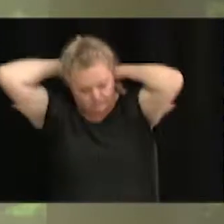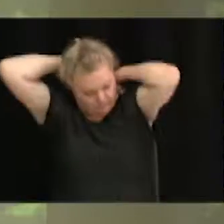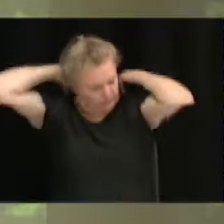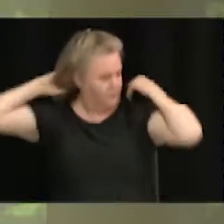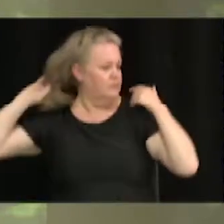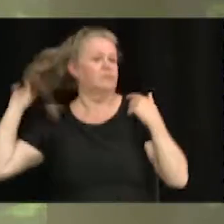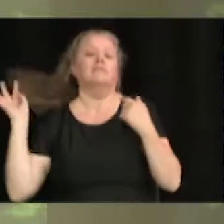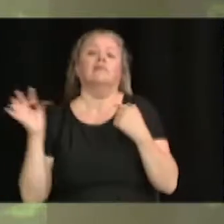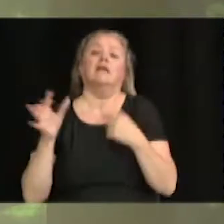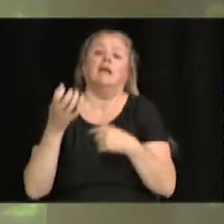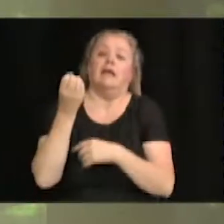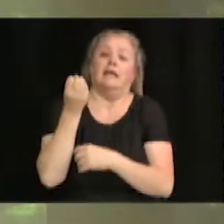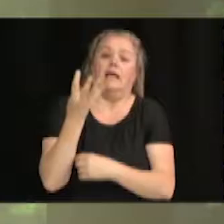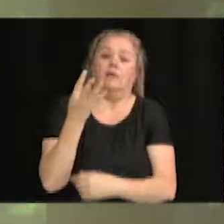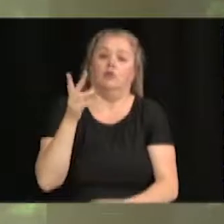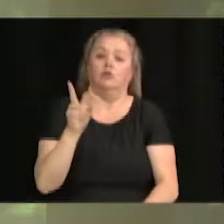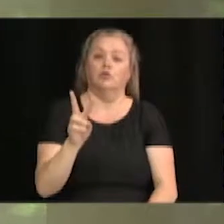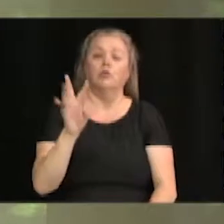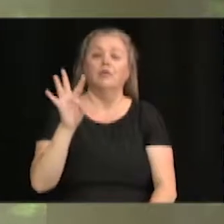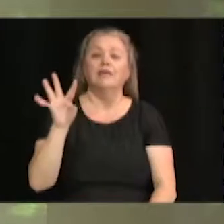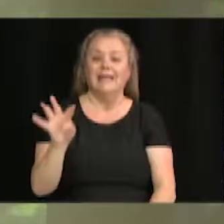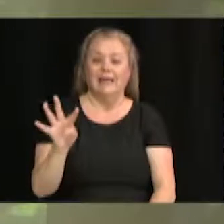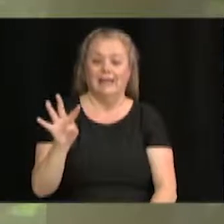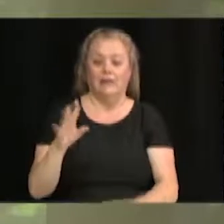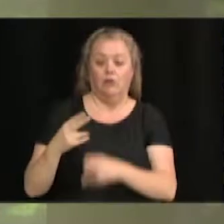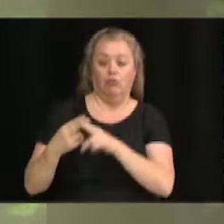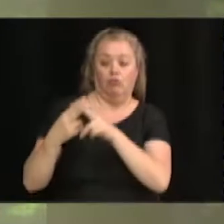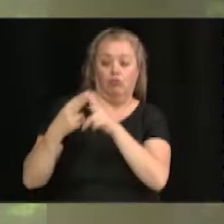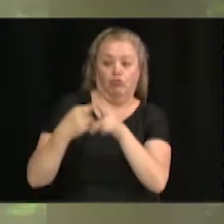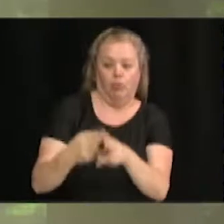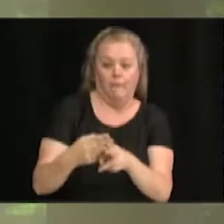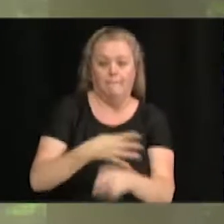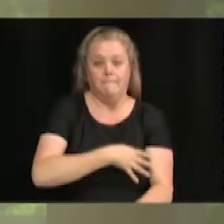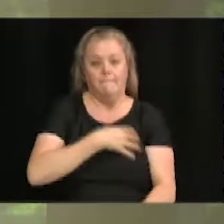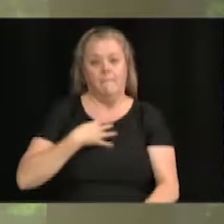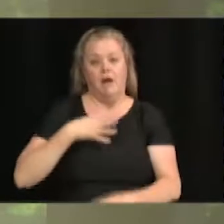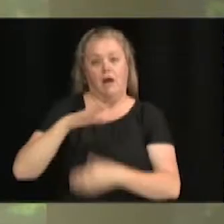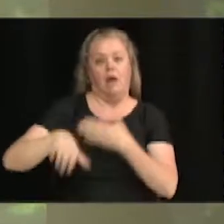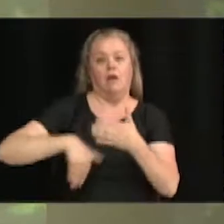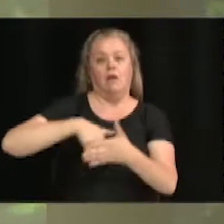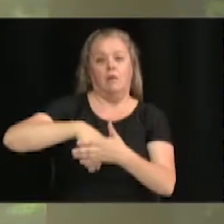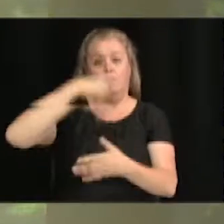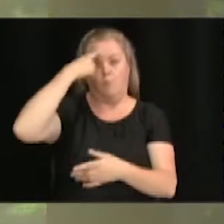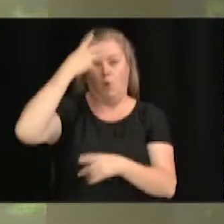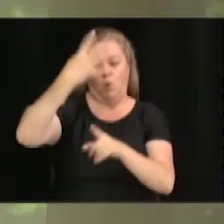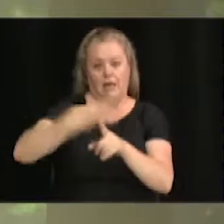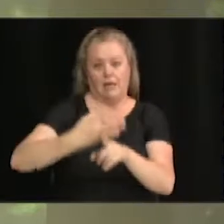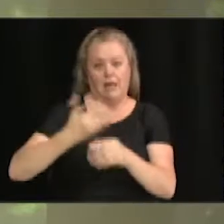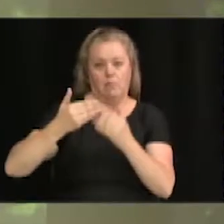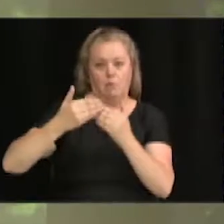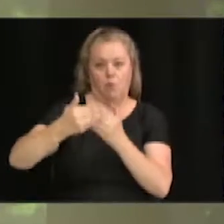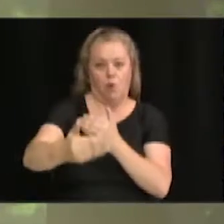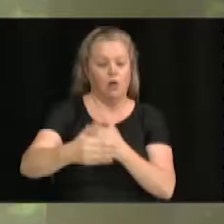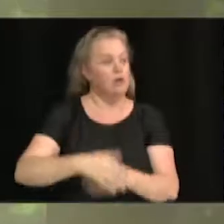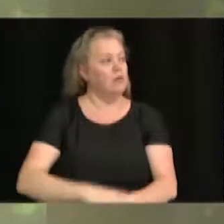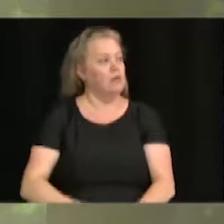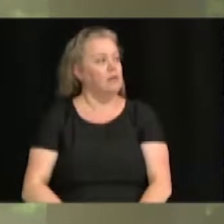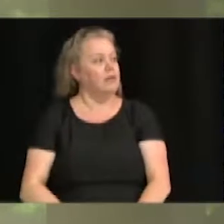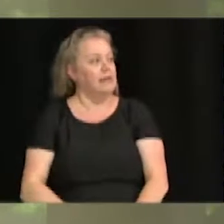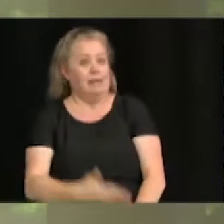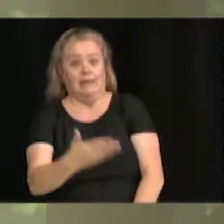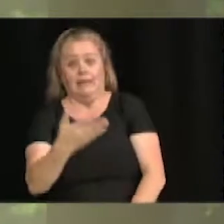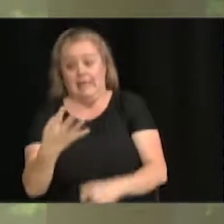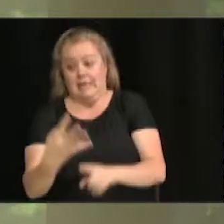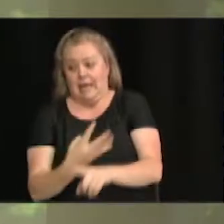14.2.4, désignation du maire suppléant pour les quatre prochains mois. Merci, M. Poisson, pour les quatre